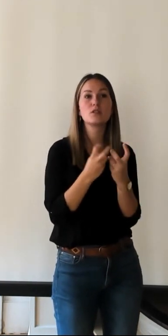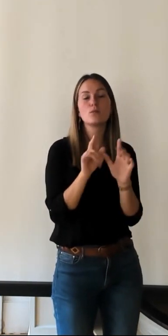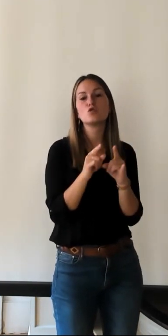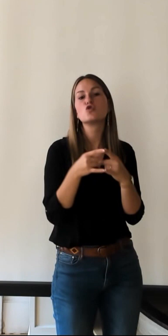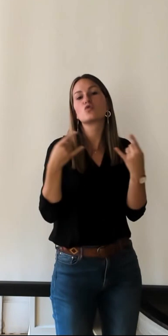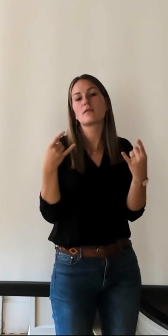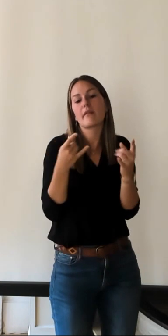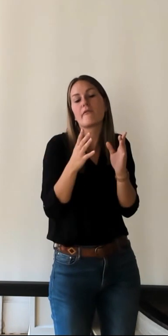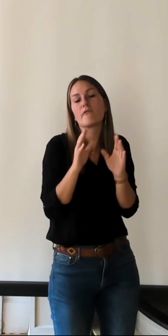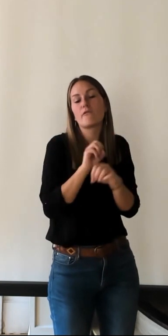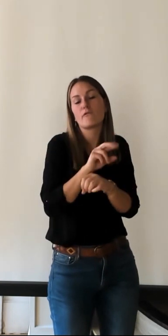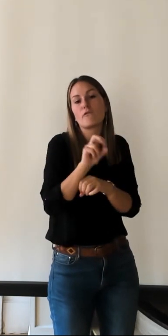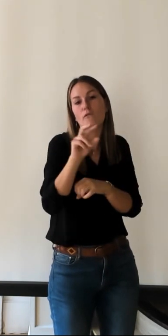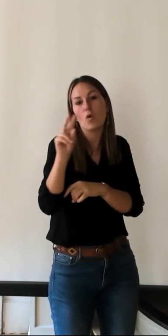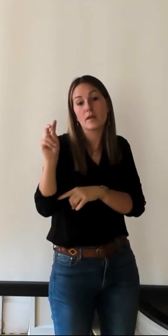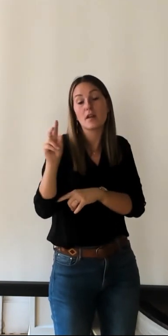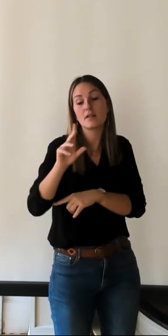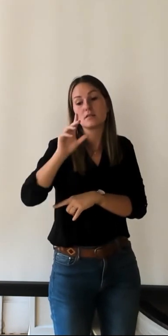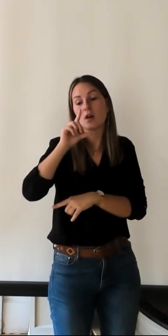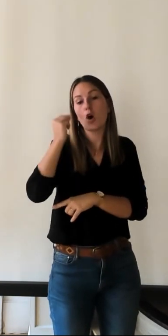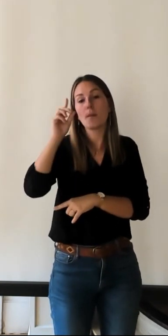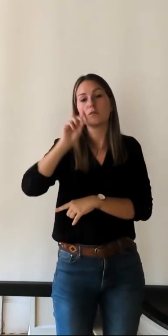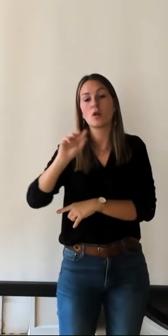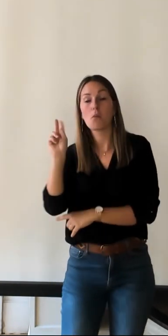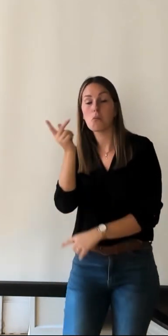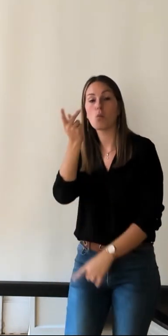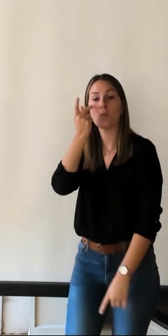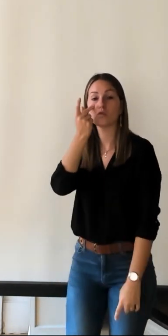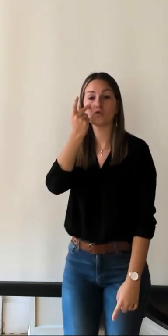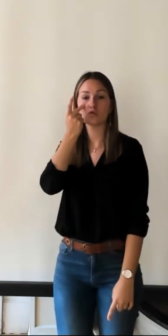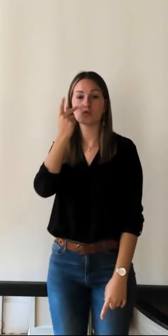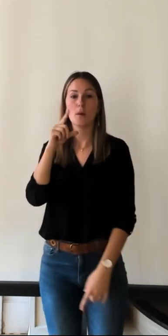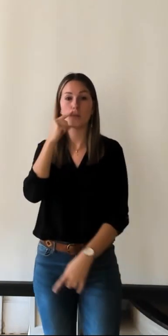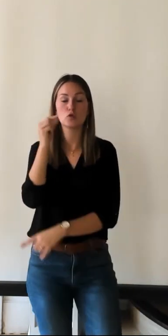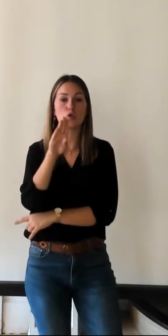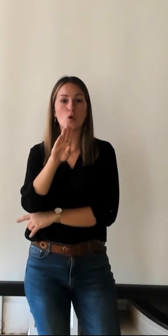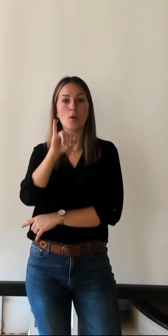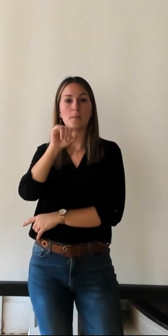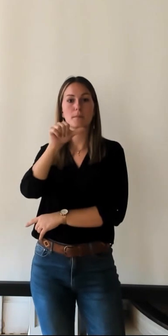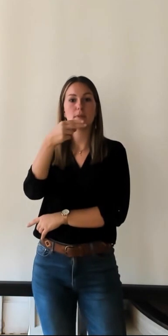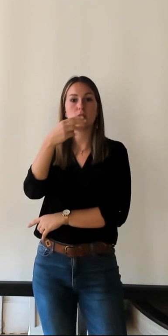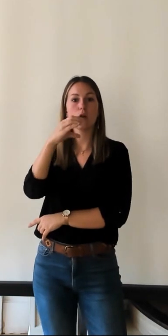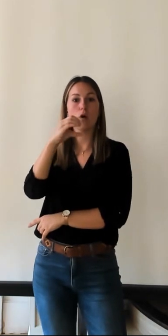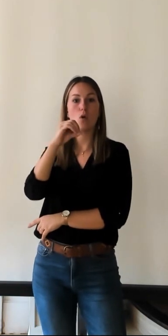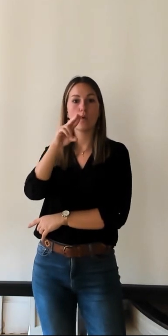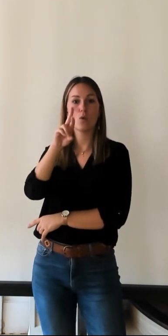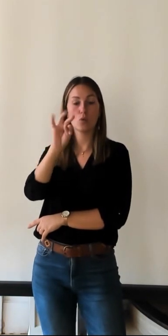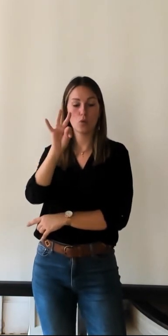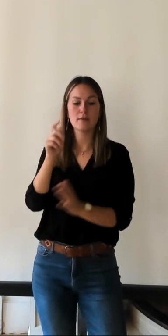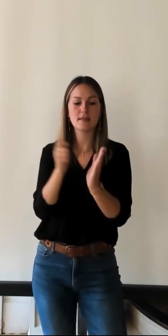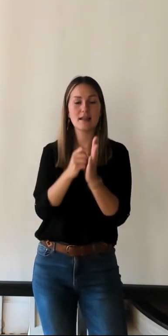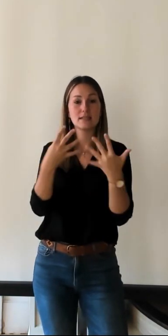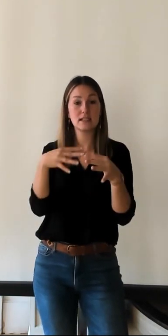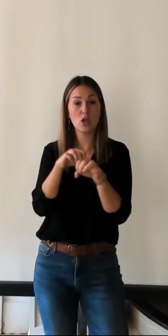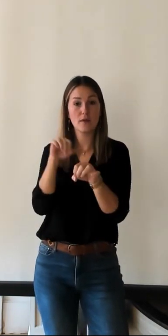d'un d'un jeune aristocrate Armand Bianchi court et qui au milieu du 19ème siècle